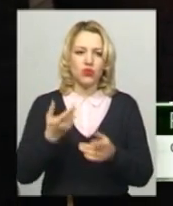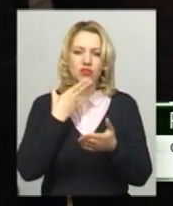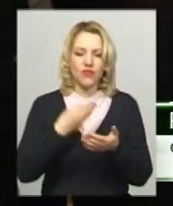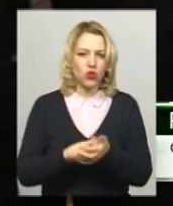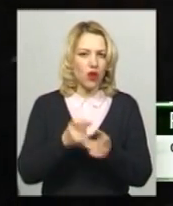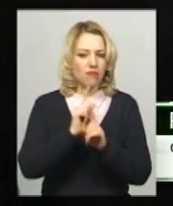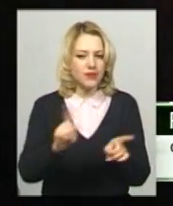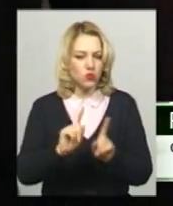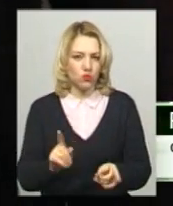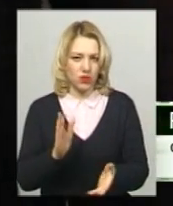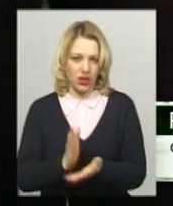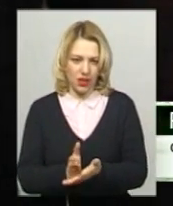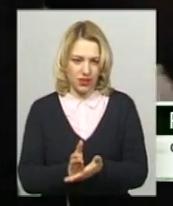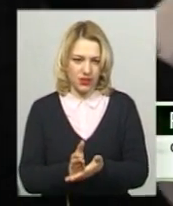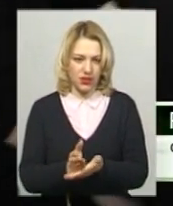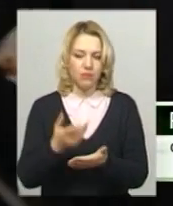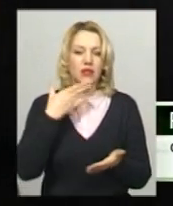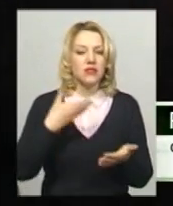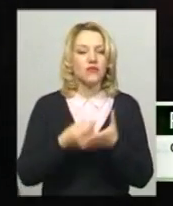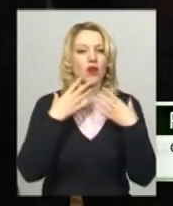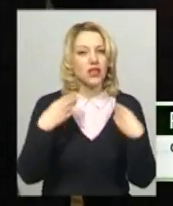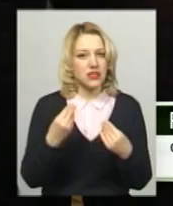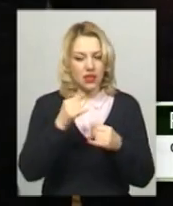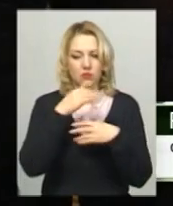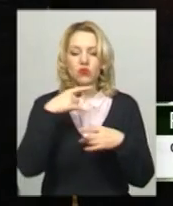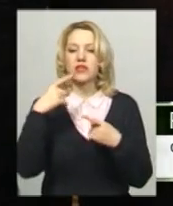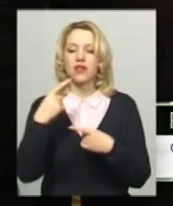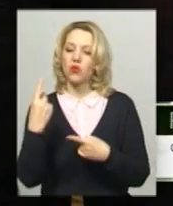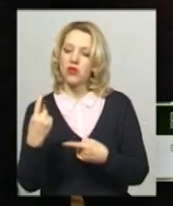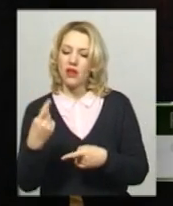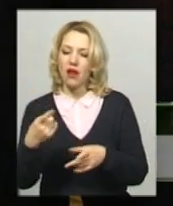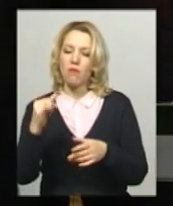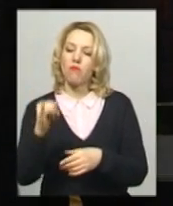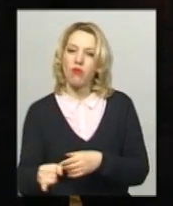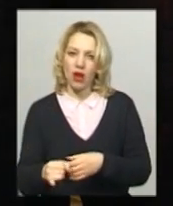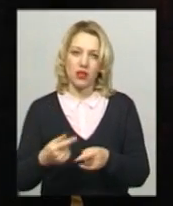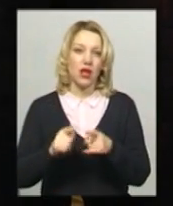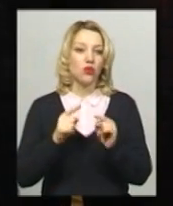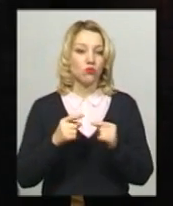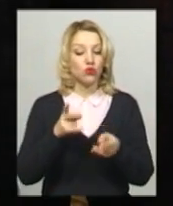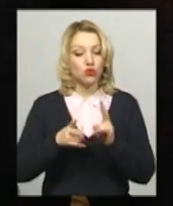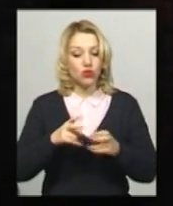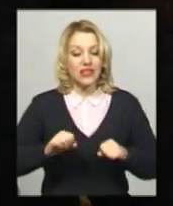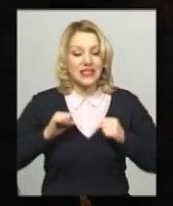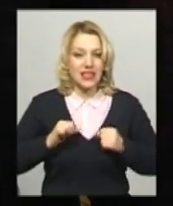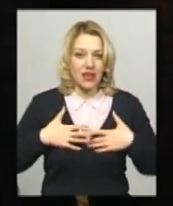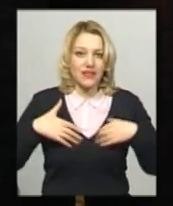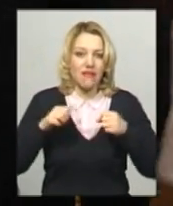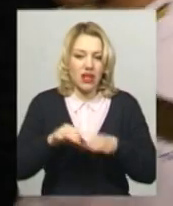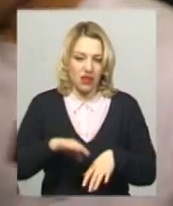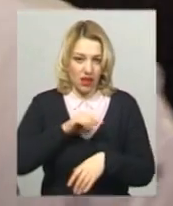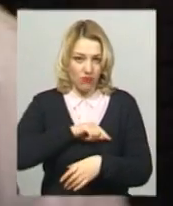Кожна страва, в ній своя родзинка, своя краса. Не можна сказати, що одна страва погана, адже кухар старався, вкладав в це душу.